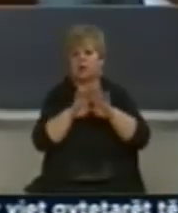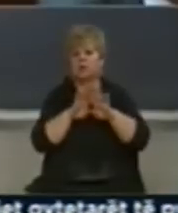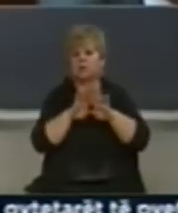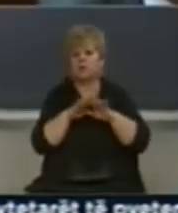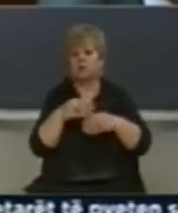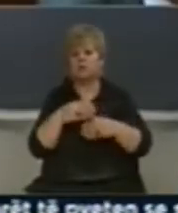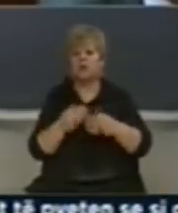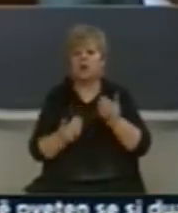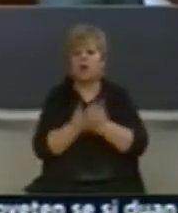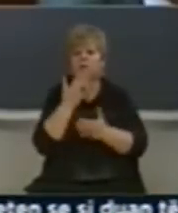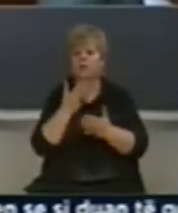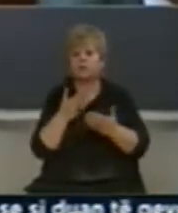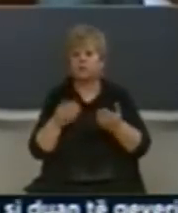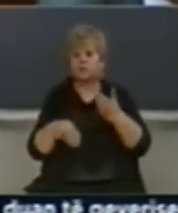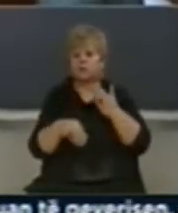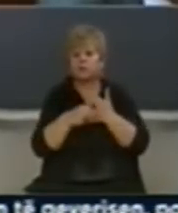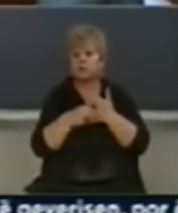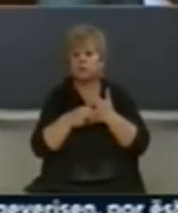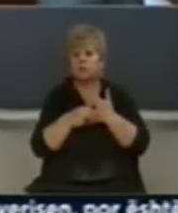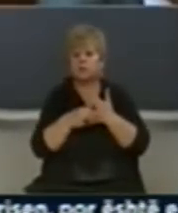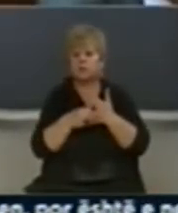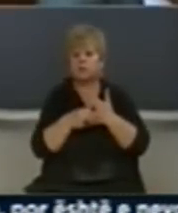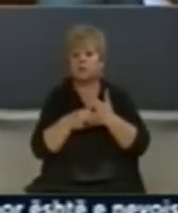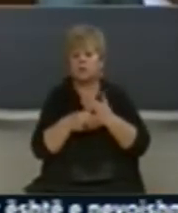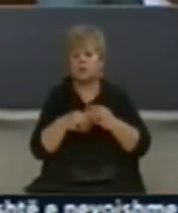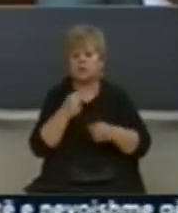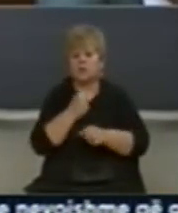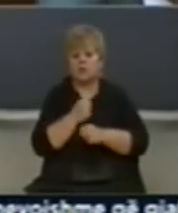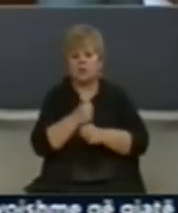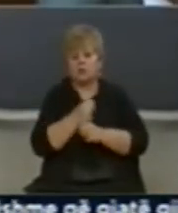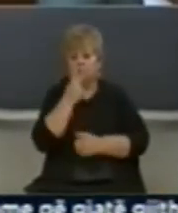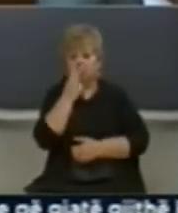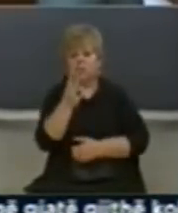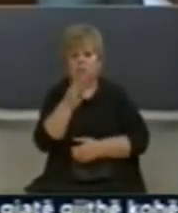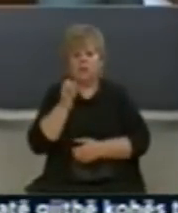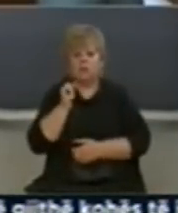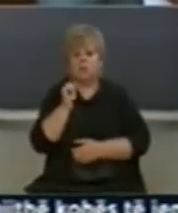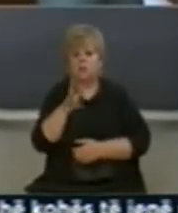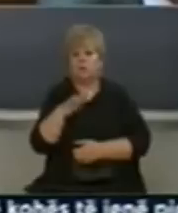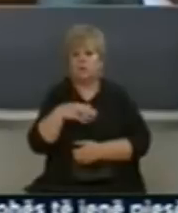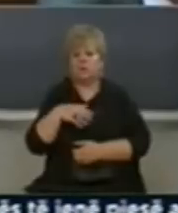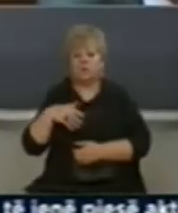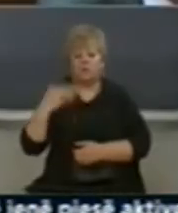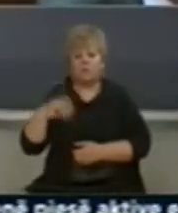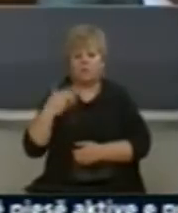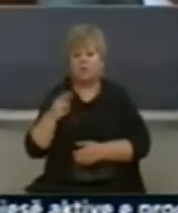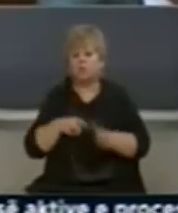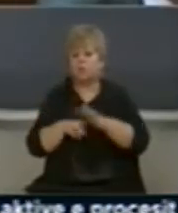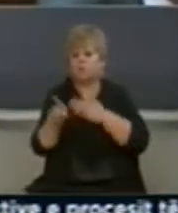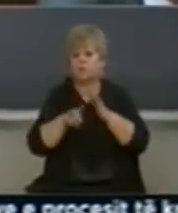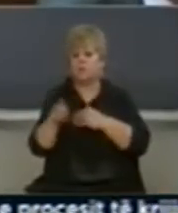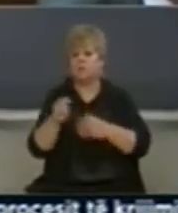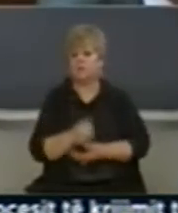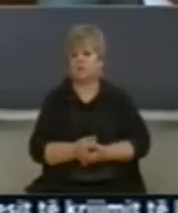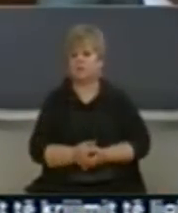janë hapat shtesgjë të të mirën në këtë veprem duke marë parasysh numrin e matë të rinjëve që largohen nga vendin.